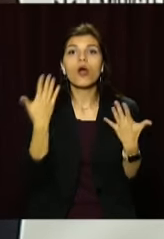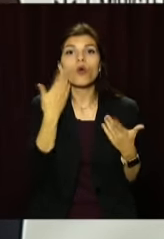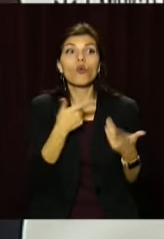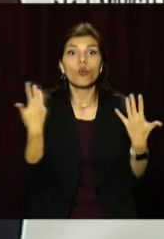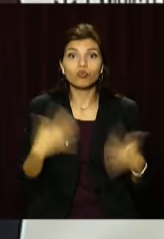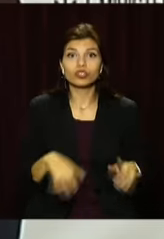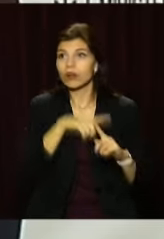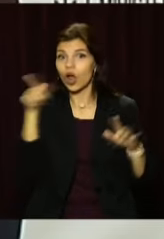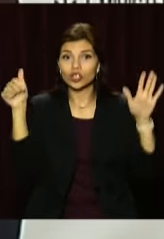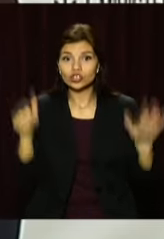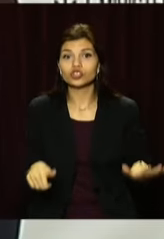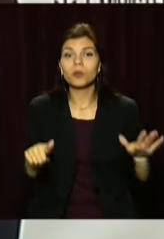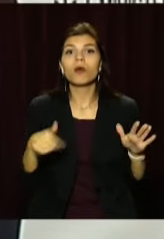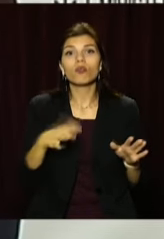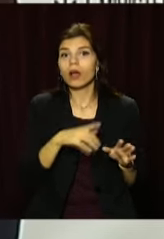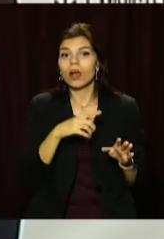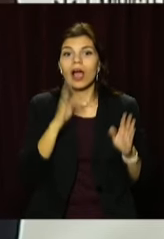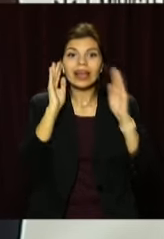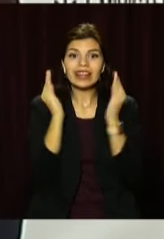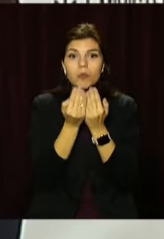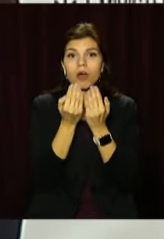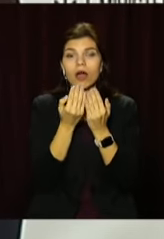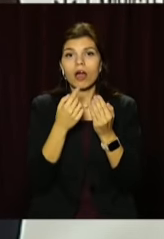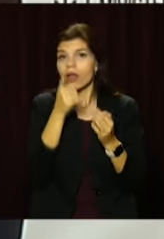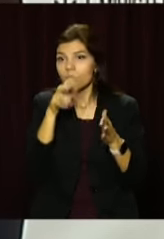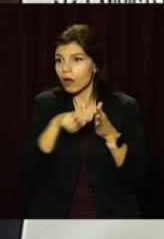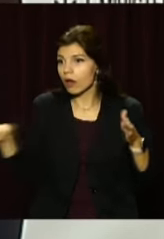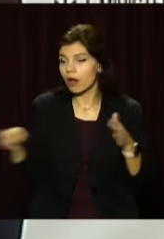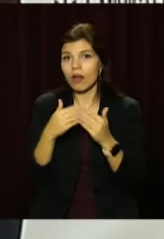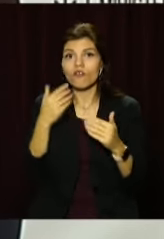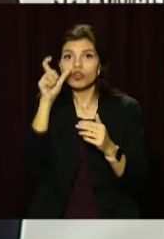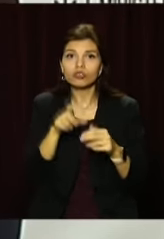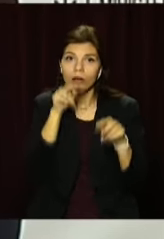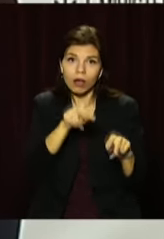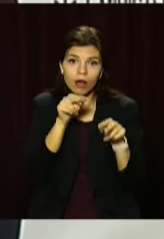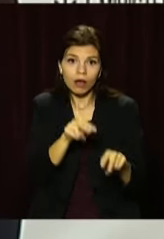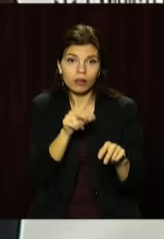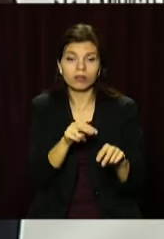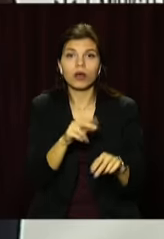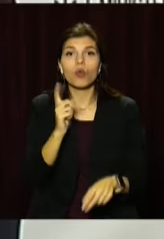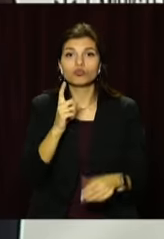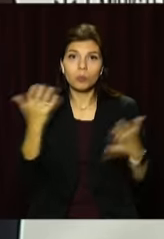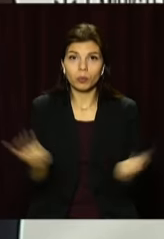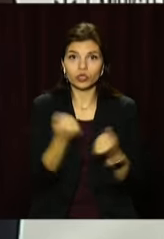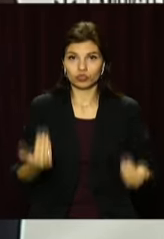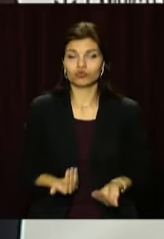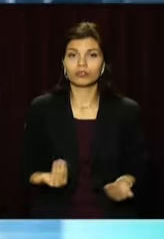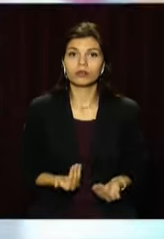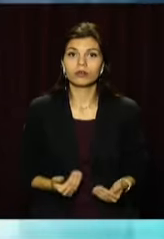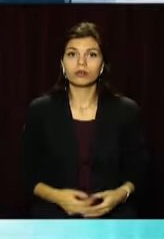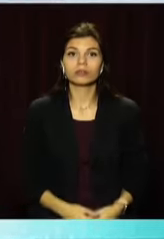півроку не виходять з реанімації, не відходять від ліжка хворих для того, щоб рятувати життя.